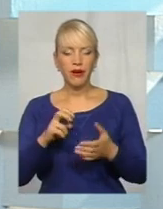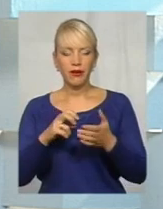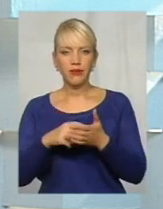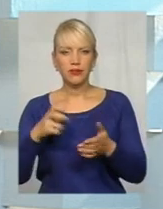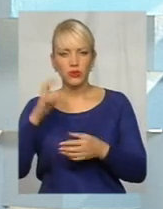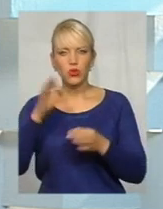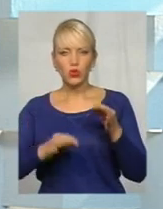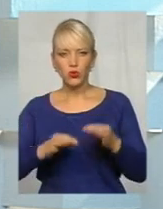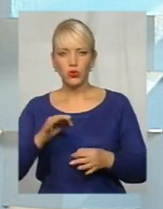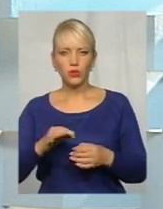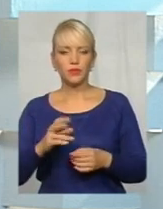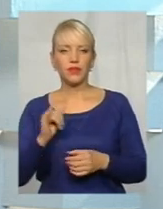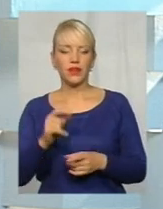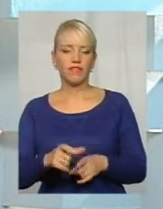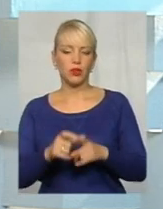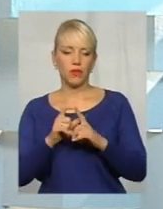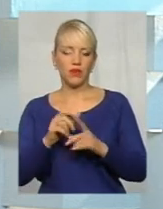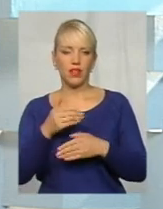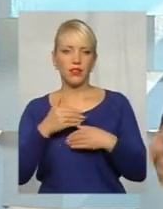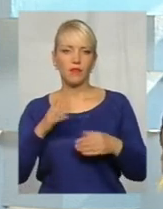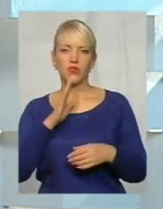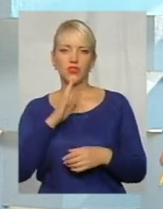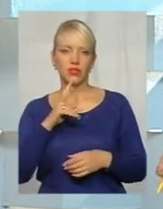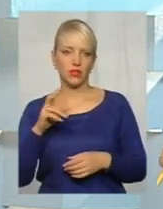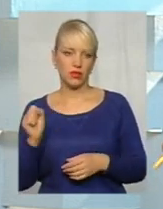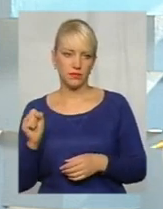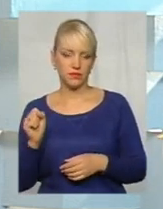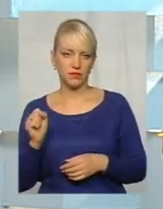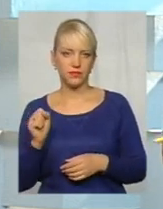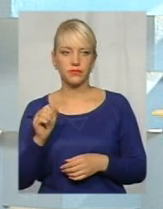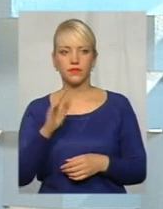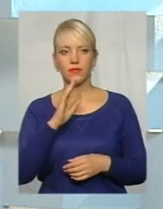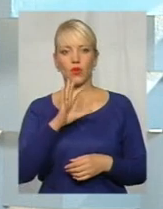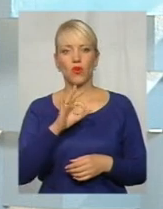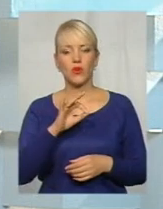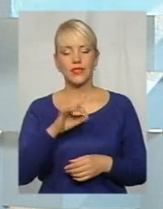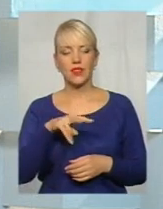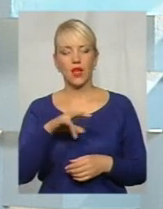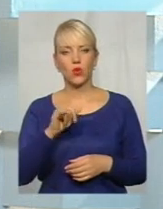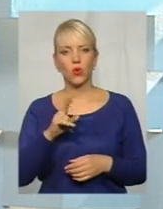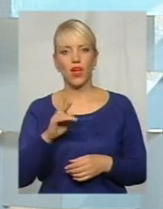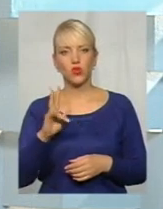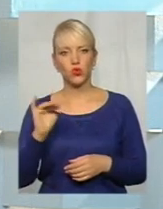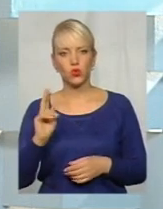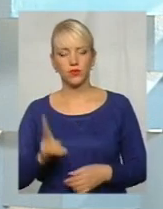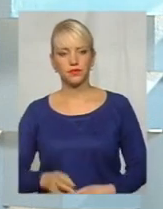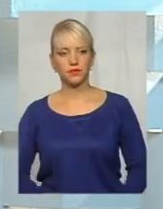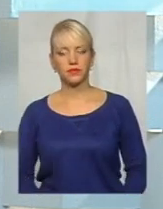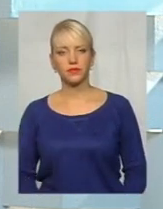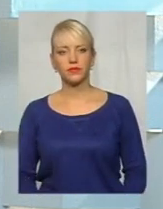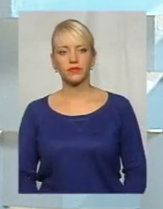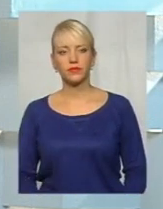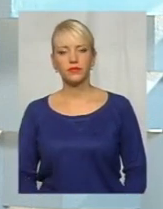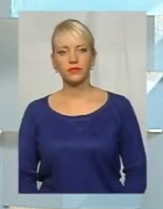власне, відповіла нам жінка, пані Оксана Лук'янчук. Прошу режисера дати нам